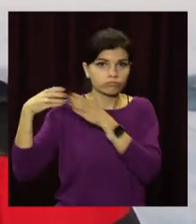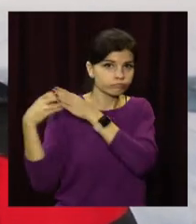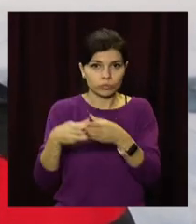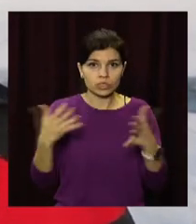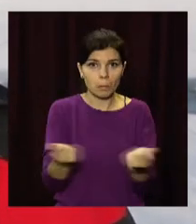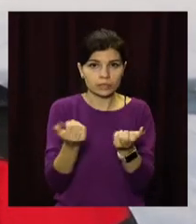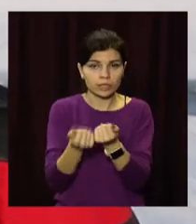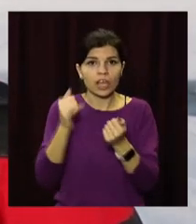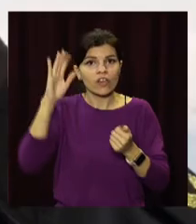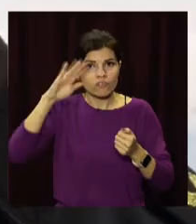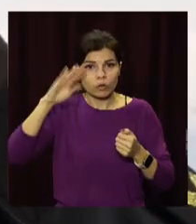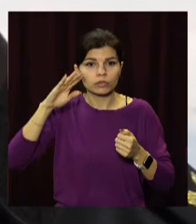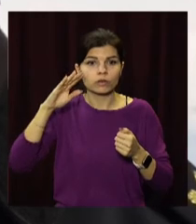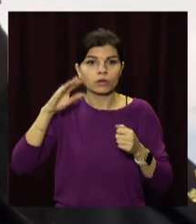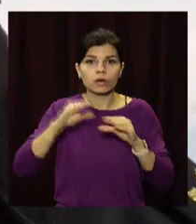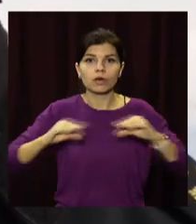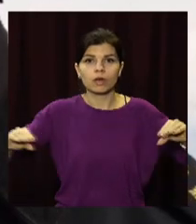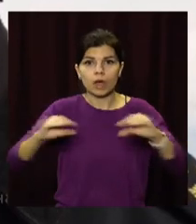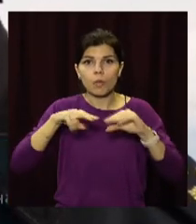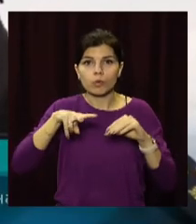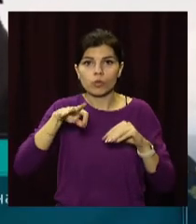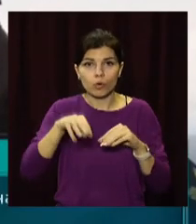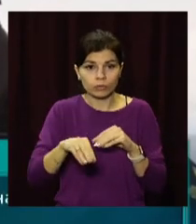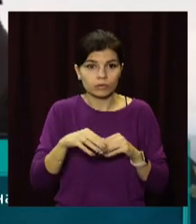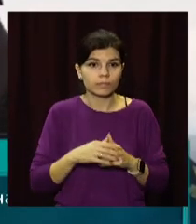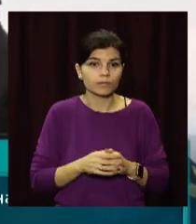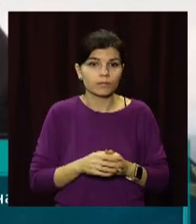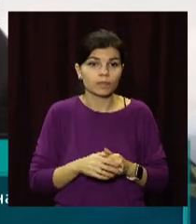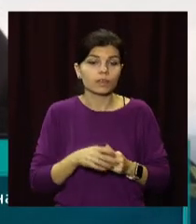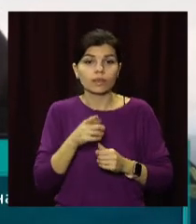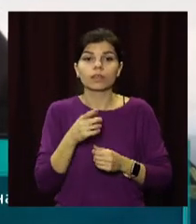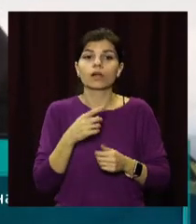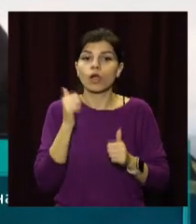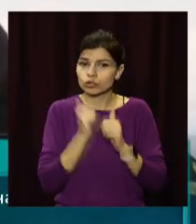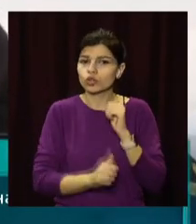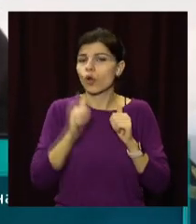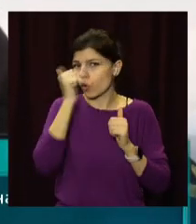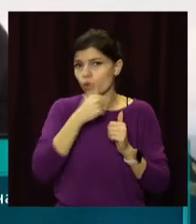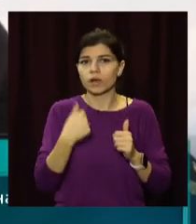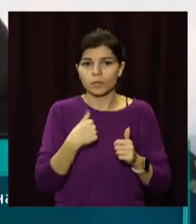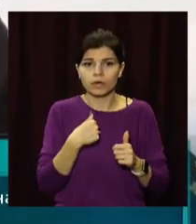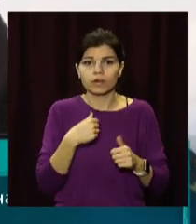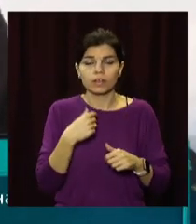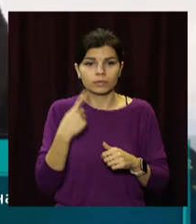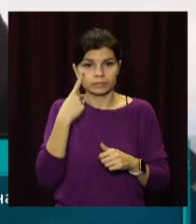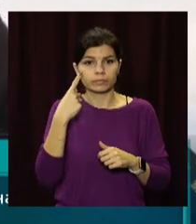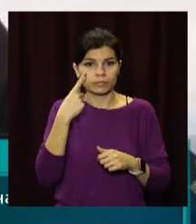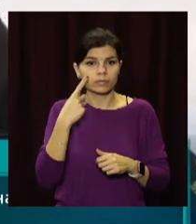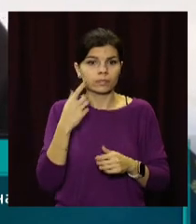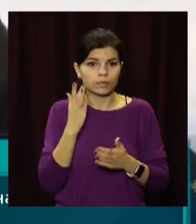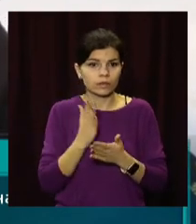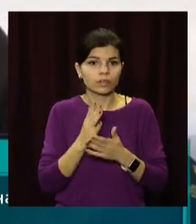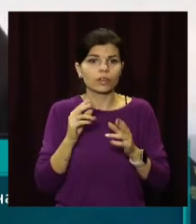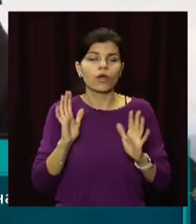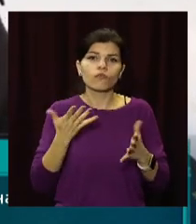плоту. Дали навчання обоволотим, що щороку ми вмічаємо нещасті випадки на воді,